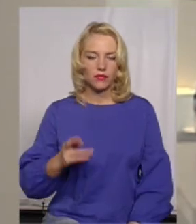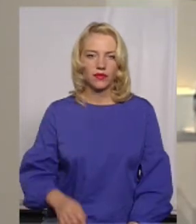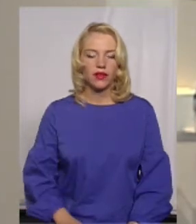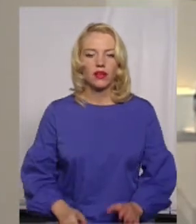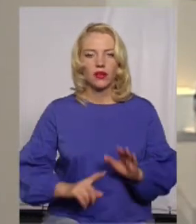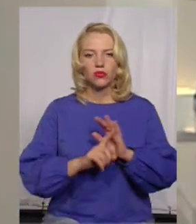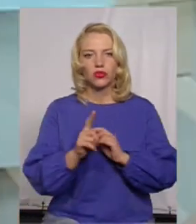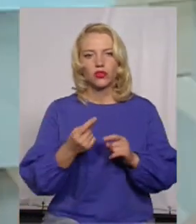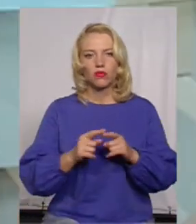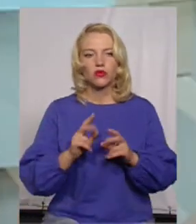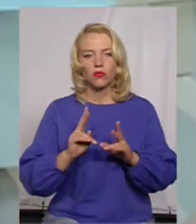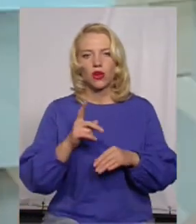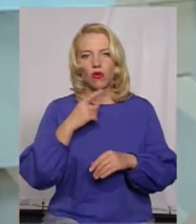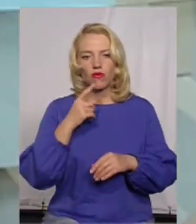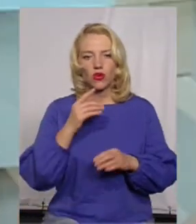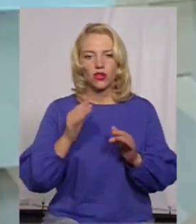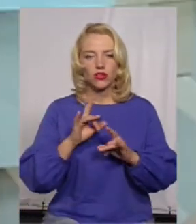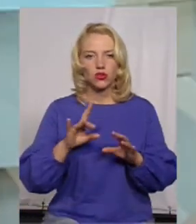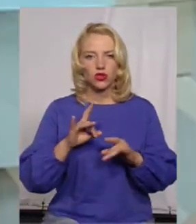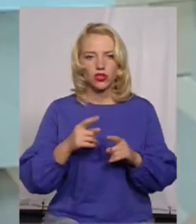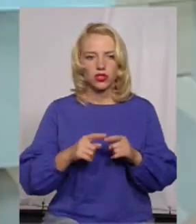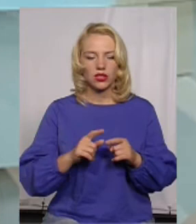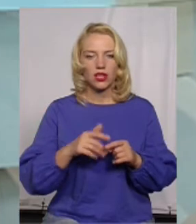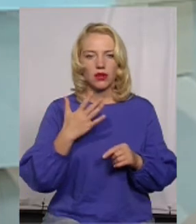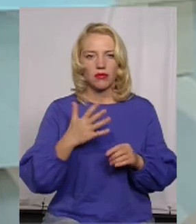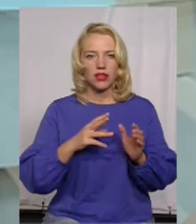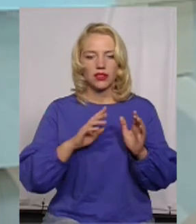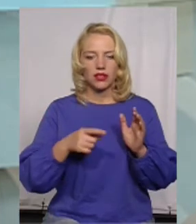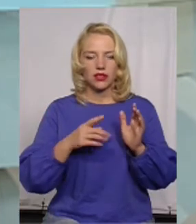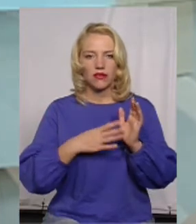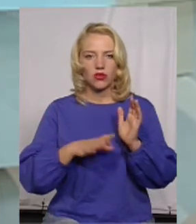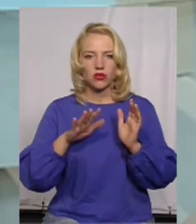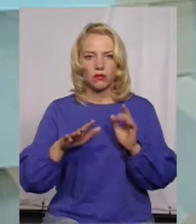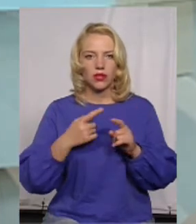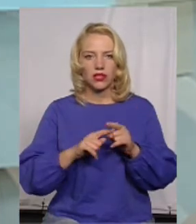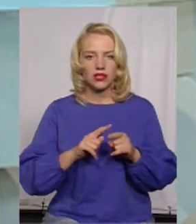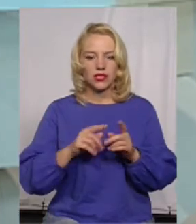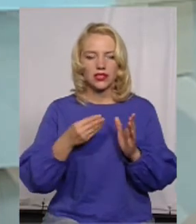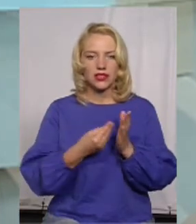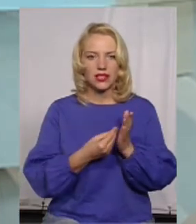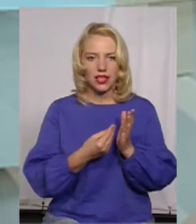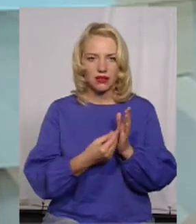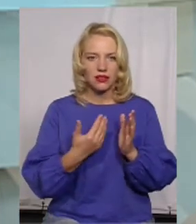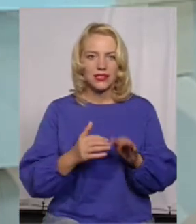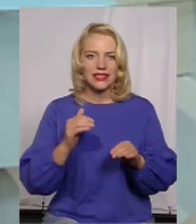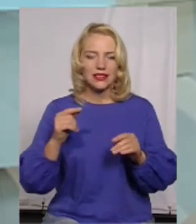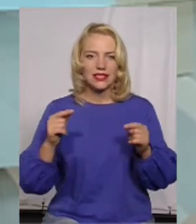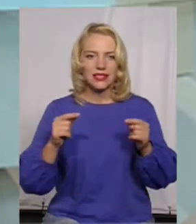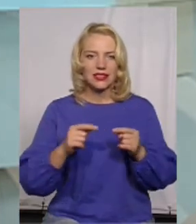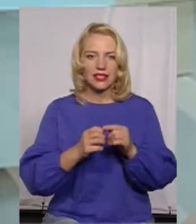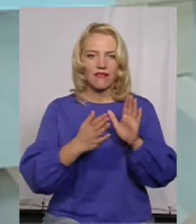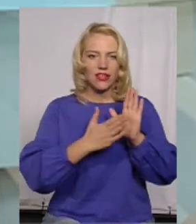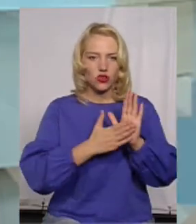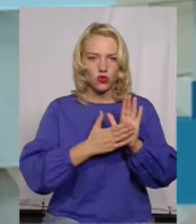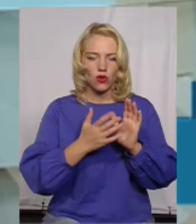Почнемо з того, так як ви говорили у сюжеті, що ціна 5,995,53 копіечки. Фактично, це фіксована ціна на